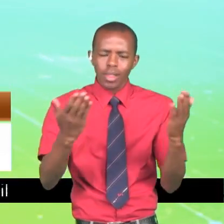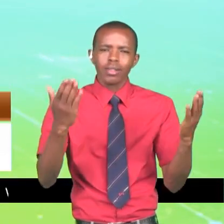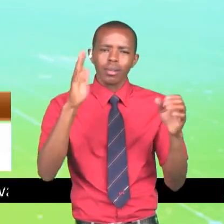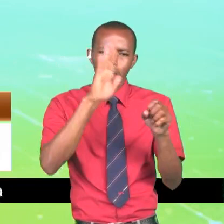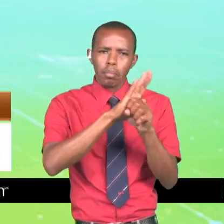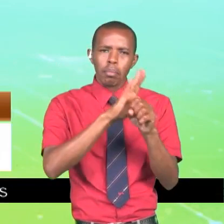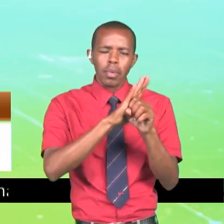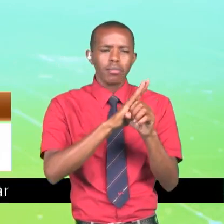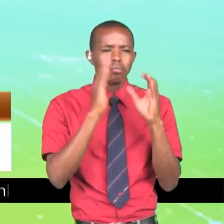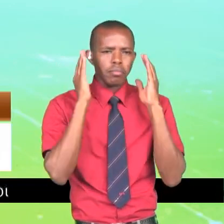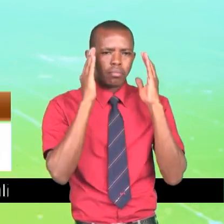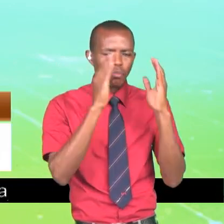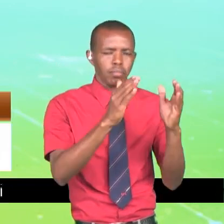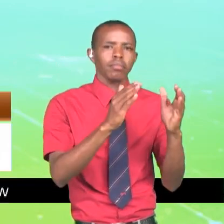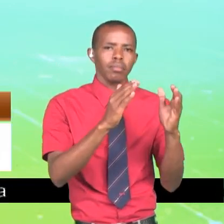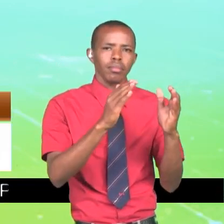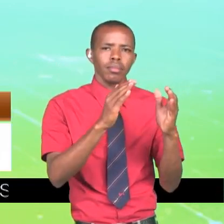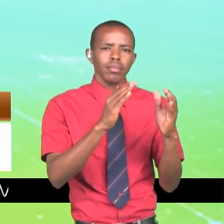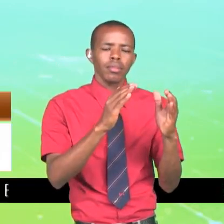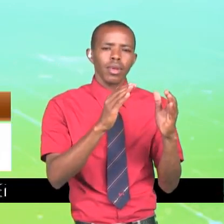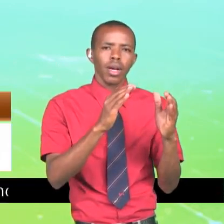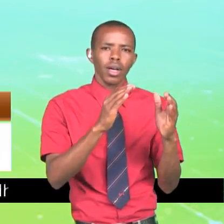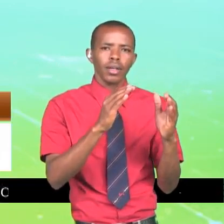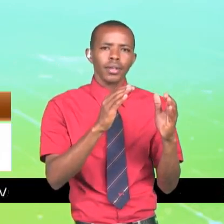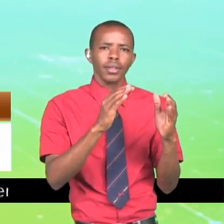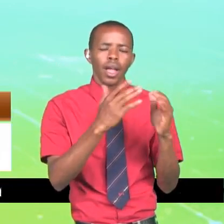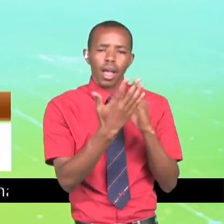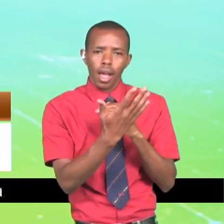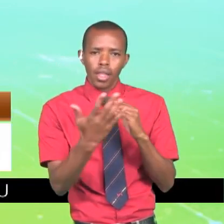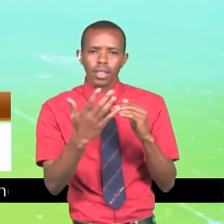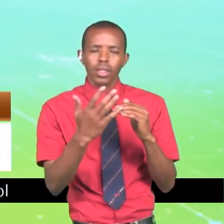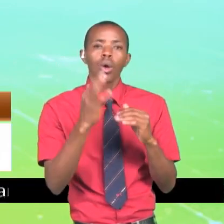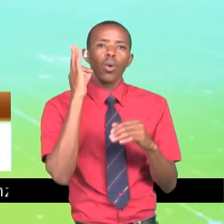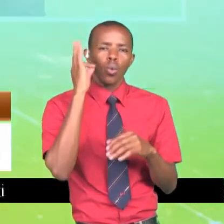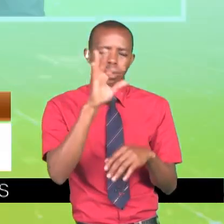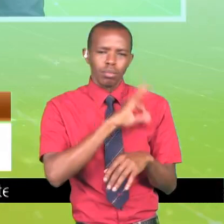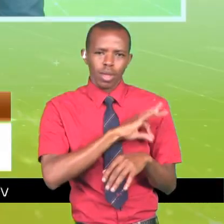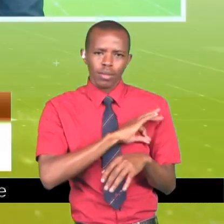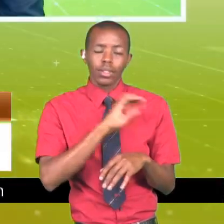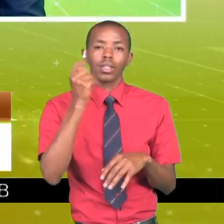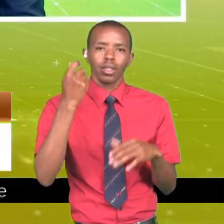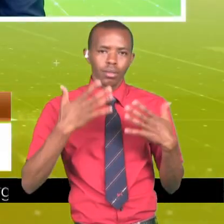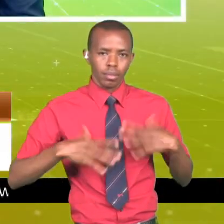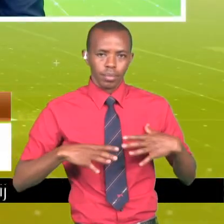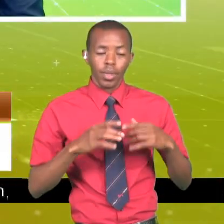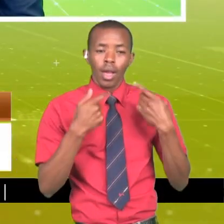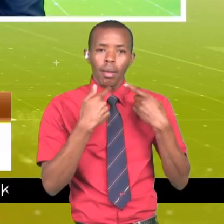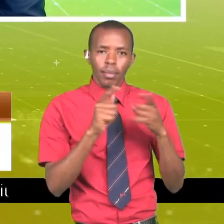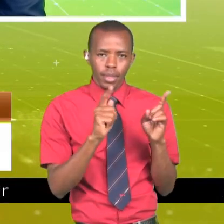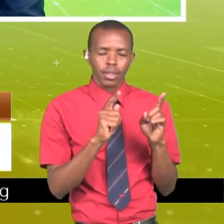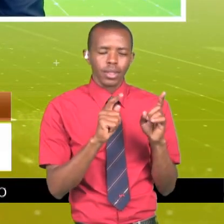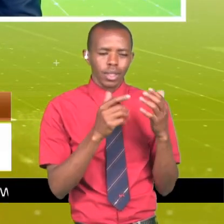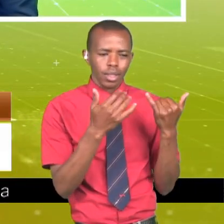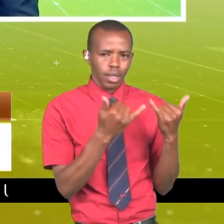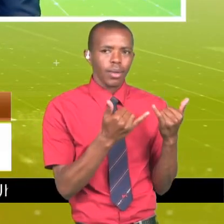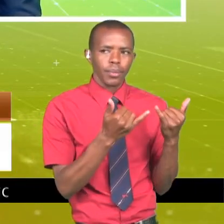na ni vitu vizuri ambavyo vinafaa kuama ambavi vitafaindi wanainchu wa taifaili. Lakini ukiangalia kwa